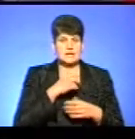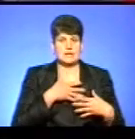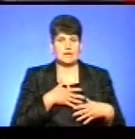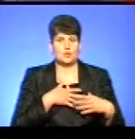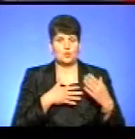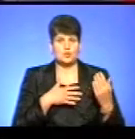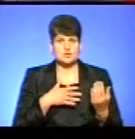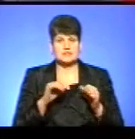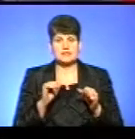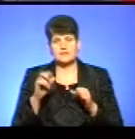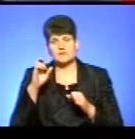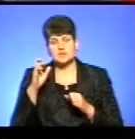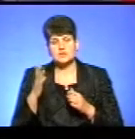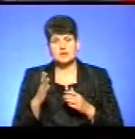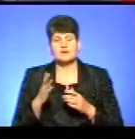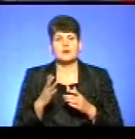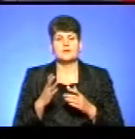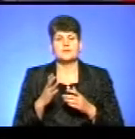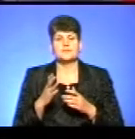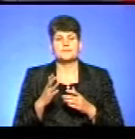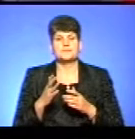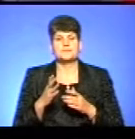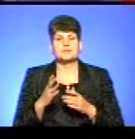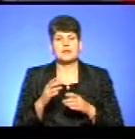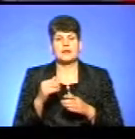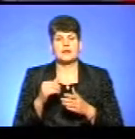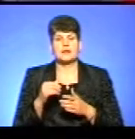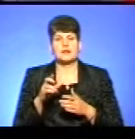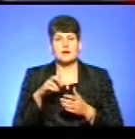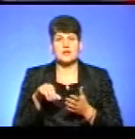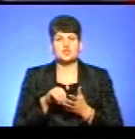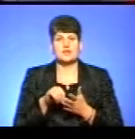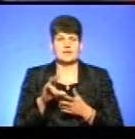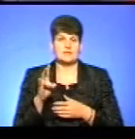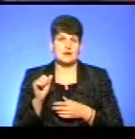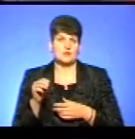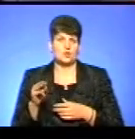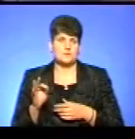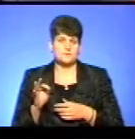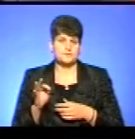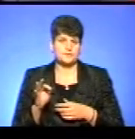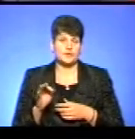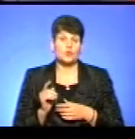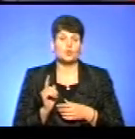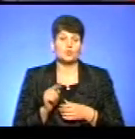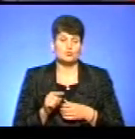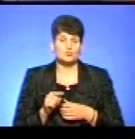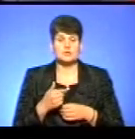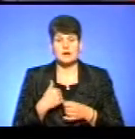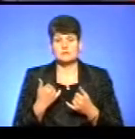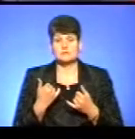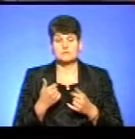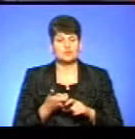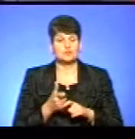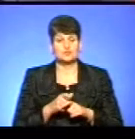і керівників держави, урядів, глав держави, урядів, країн, членів НАТО. Тому нам суттєво